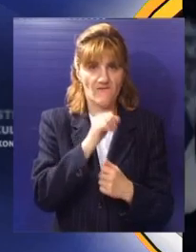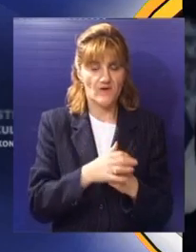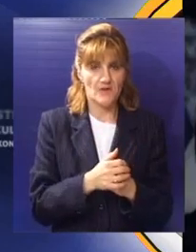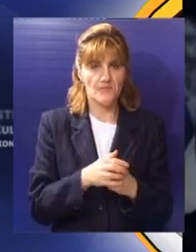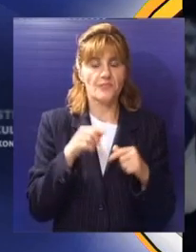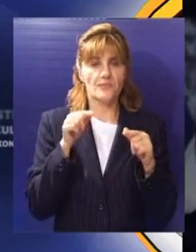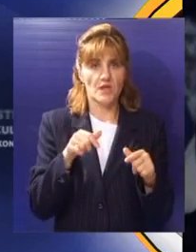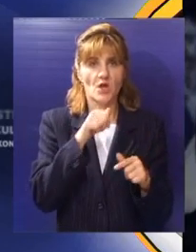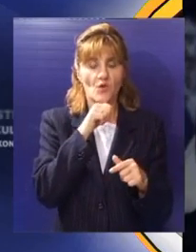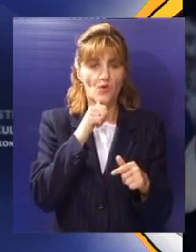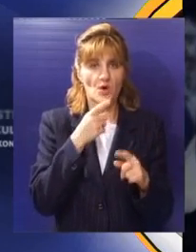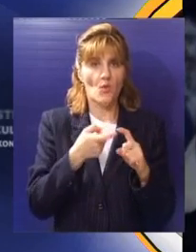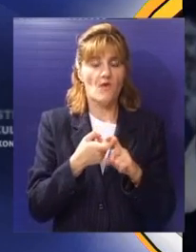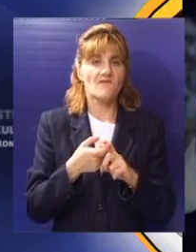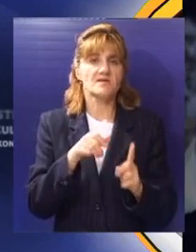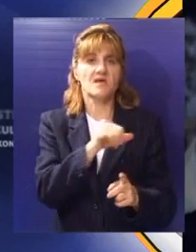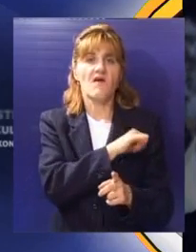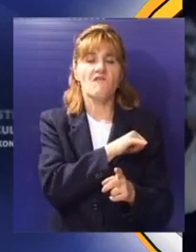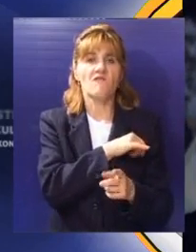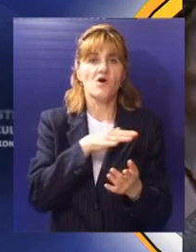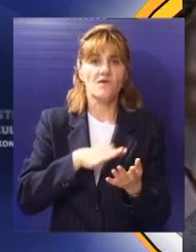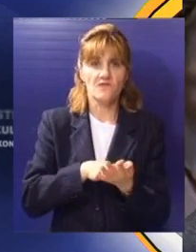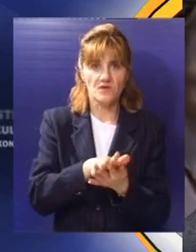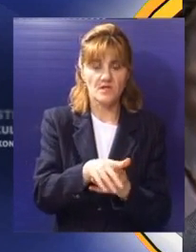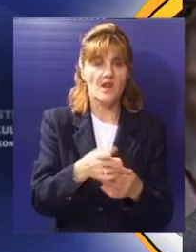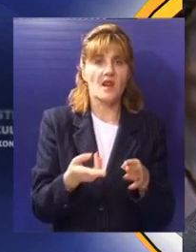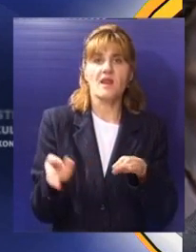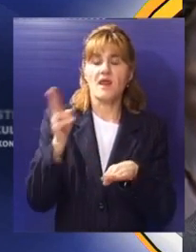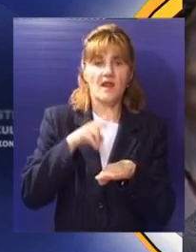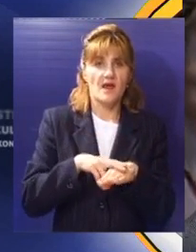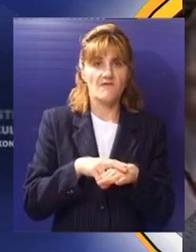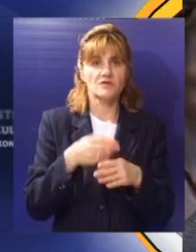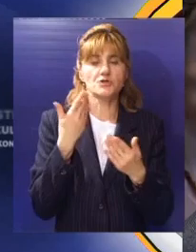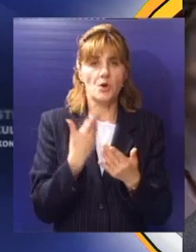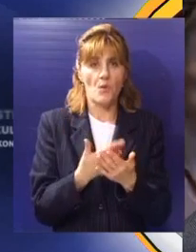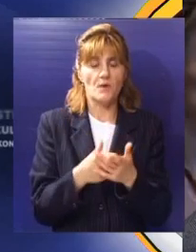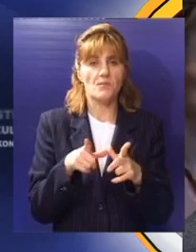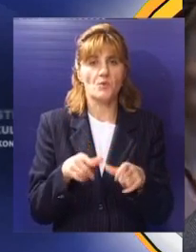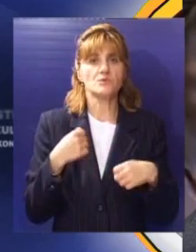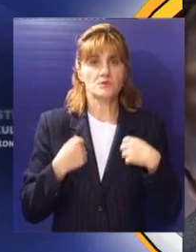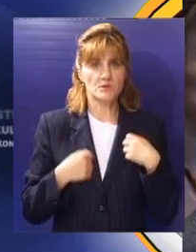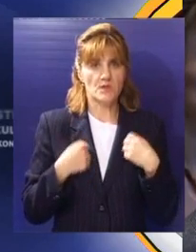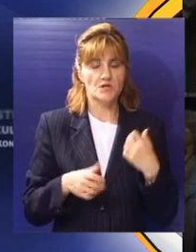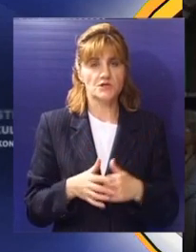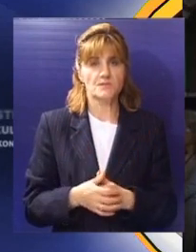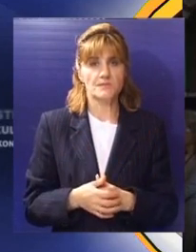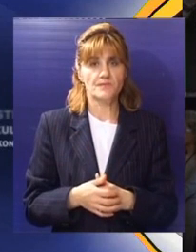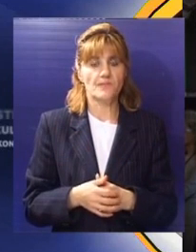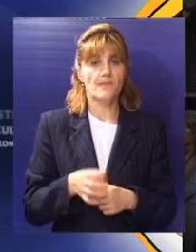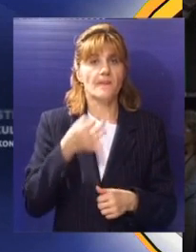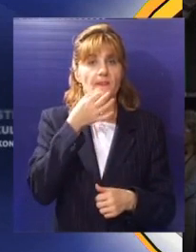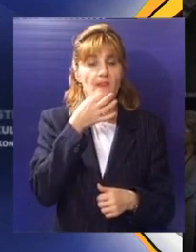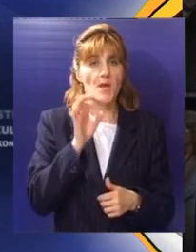sredstava koja su u ovom programu bila namenjena Vojvodini, a samim tim najveći deo sredstava je realizovan upravo u našem gradu. Jedan od